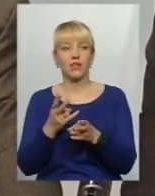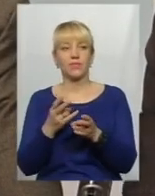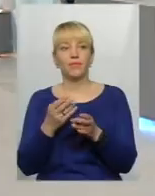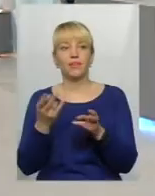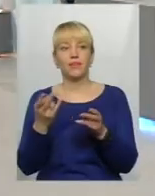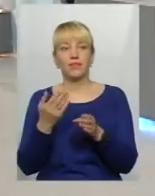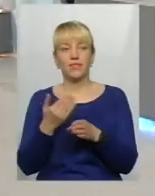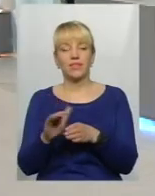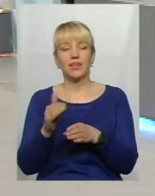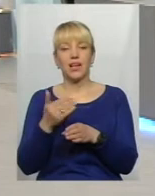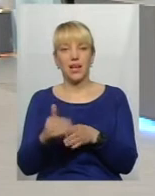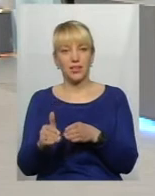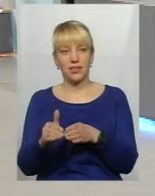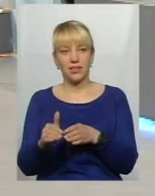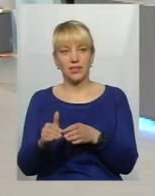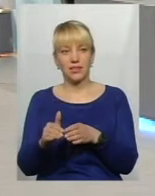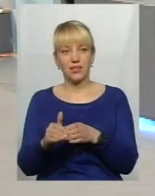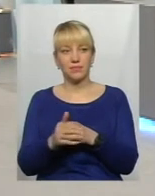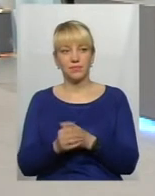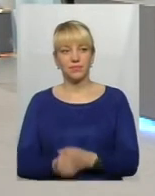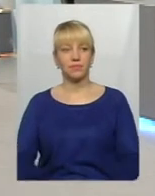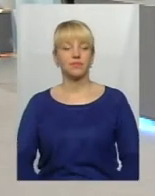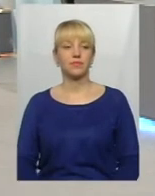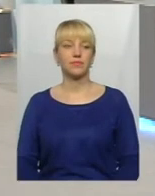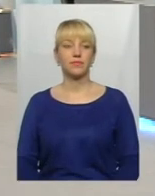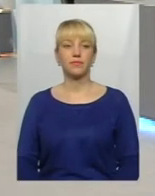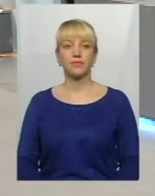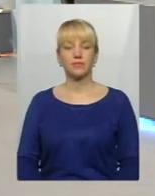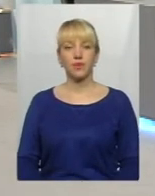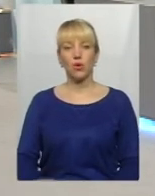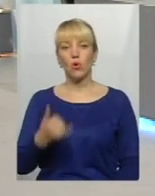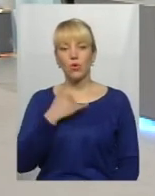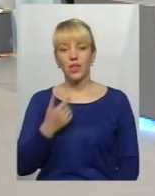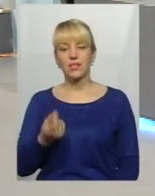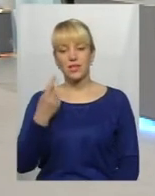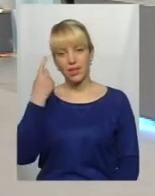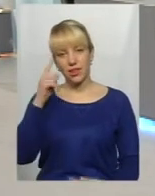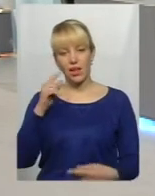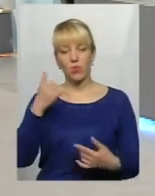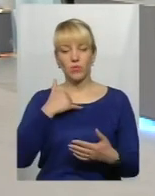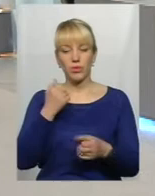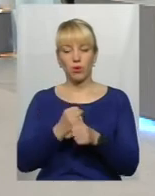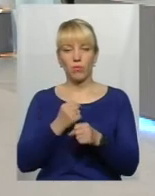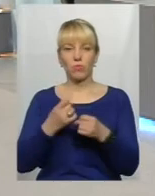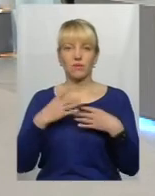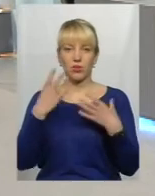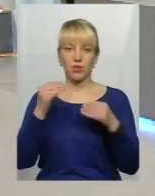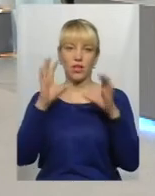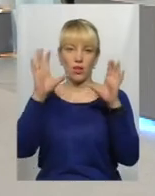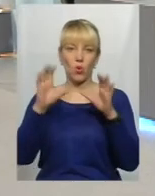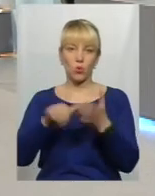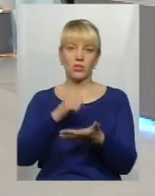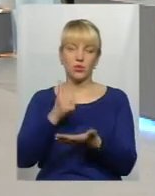виділяти... З доповіді колеги, народилась дуже цікава ідея. Ви знаєте, от у нас ми робимо свято, день Конституції, день Незалежності,